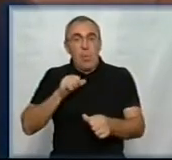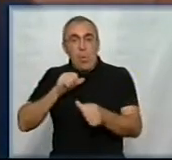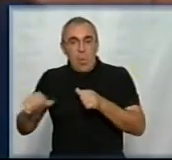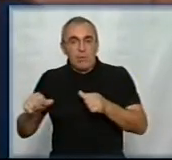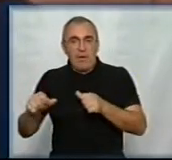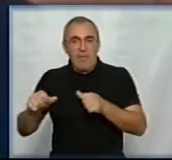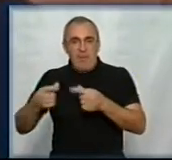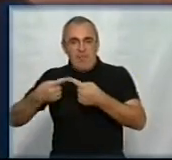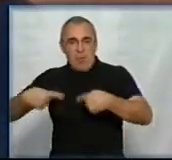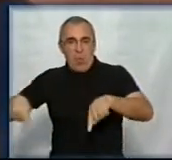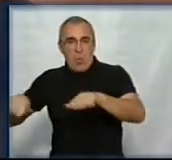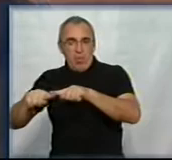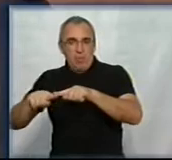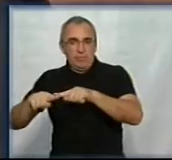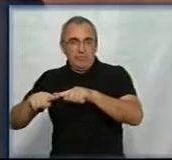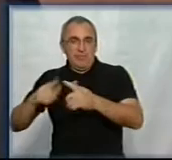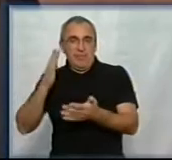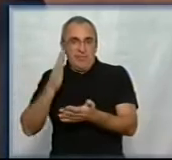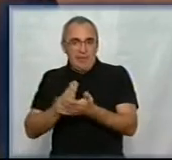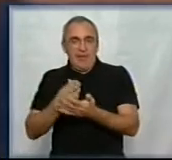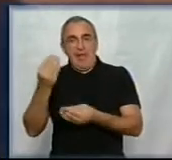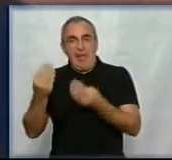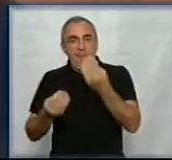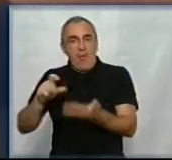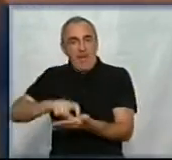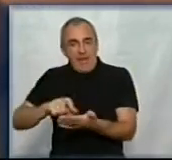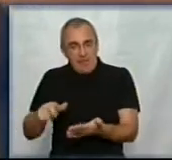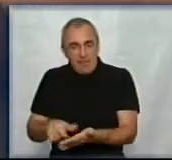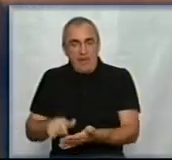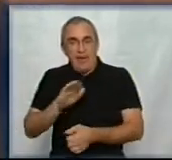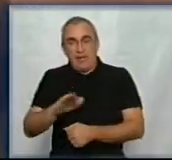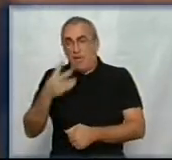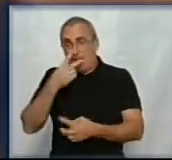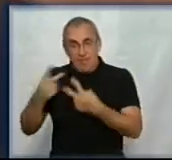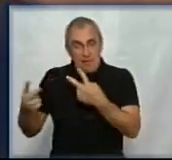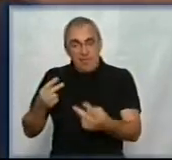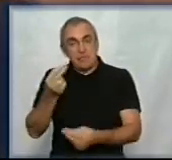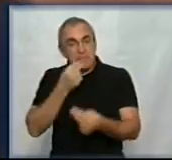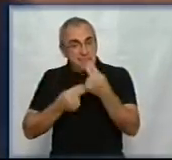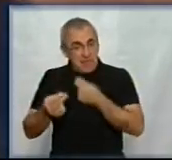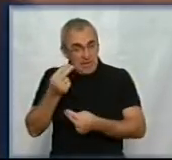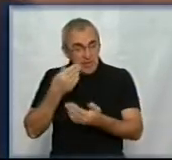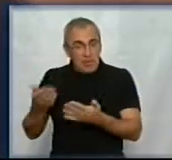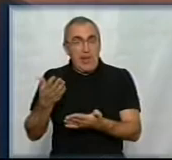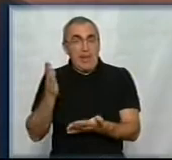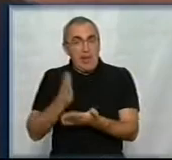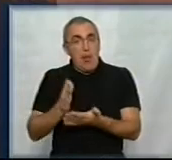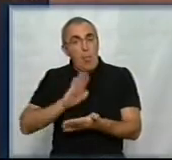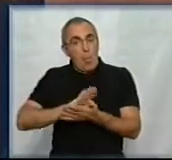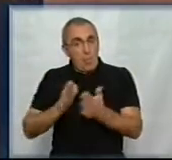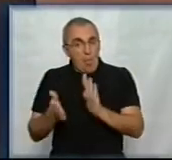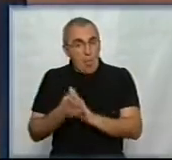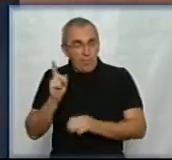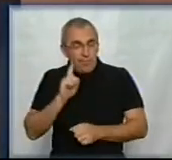корпусі. Це дуже чудово. У нас є ігрова кімната. Дітки, ви бачите, снідують. У нас є умови для цього.